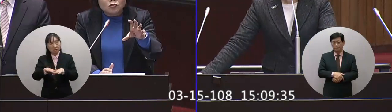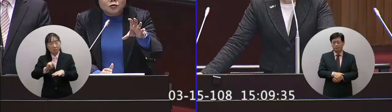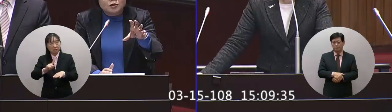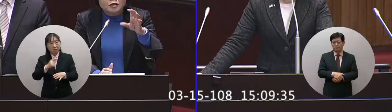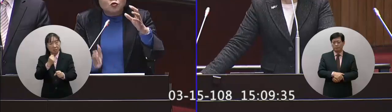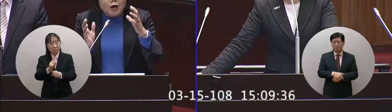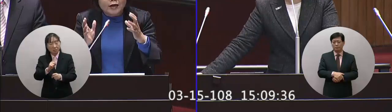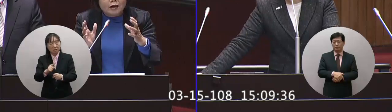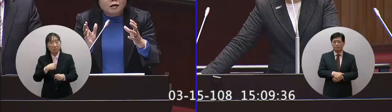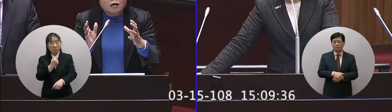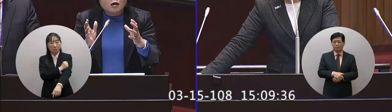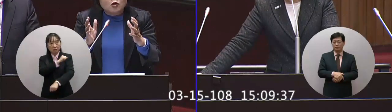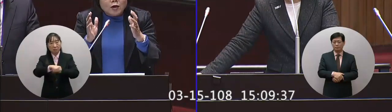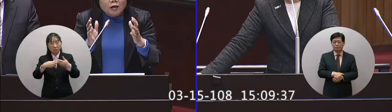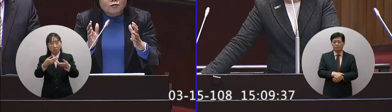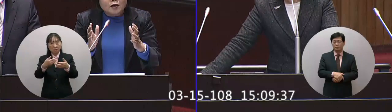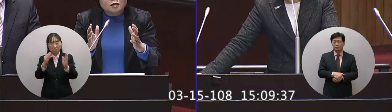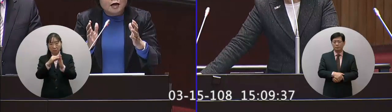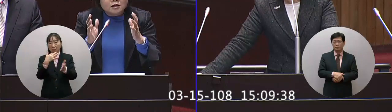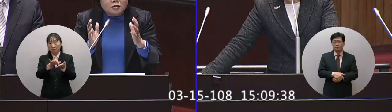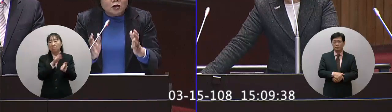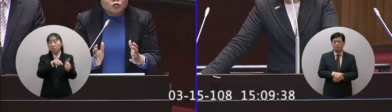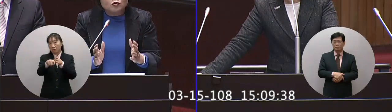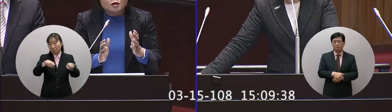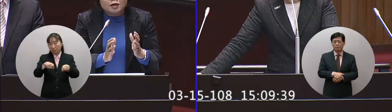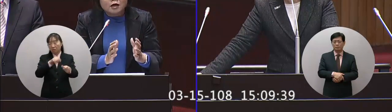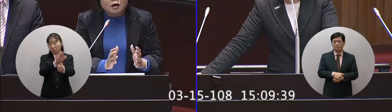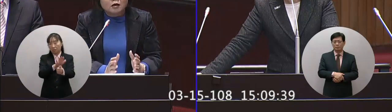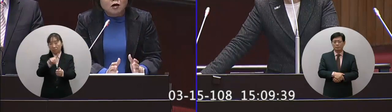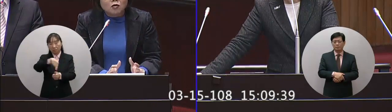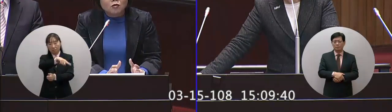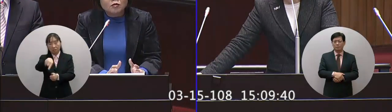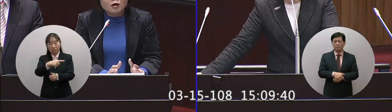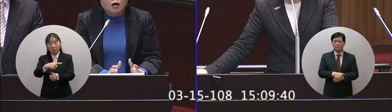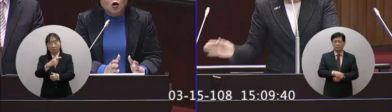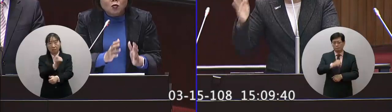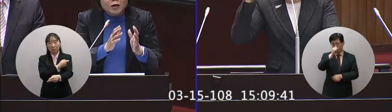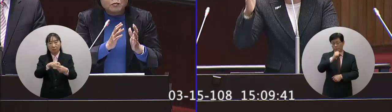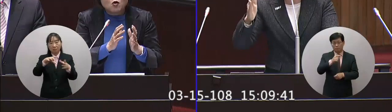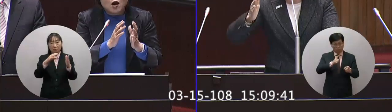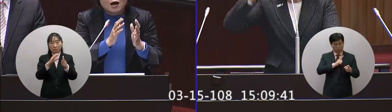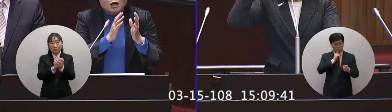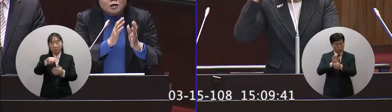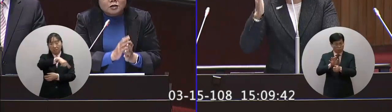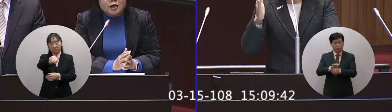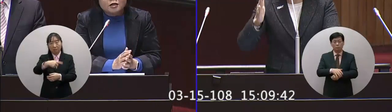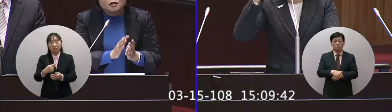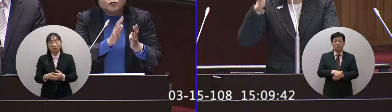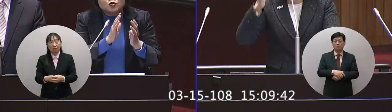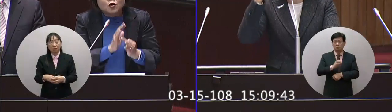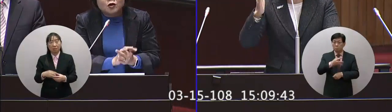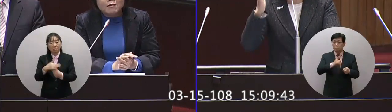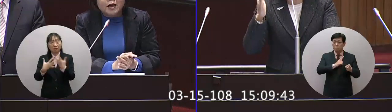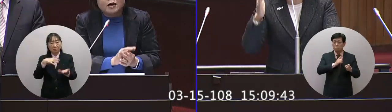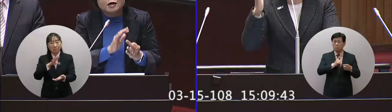勞動局這邊是專案專案的方式來協助這些勞工好你要協助因為